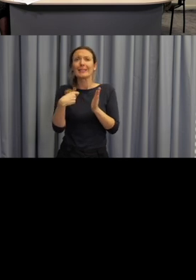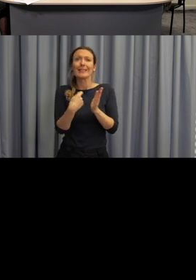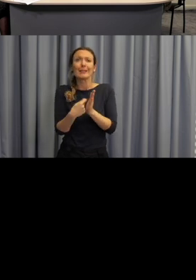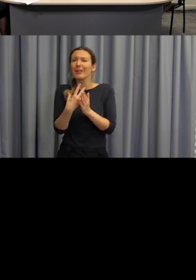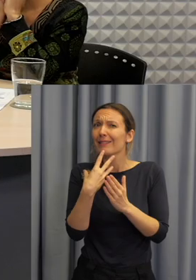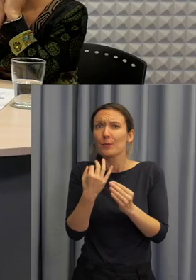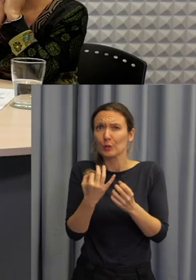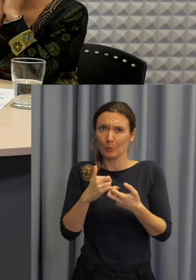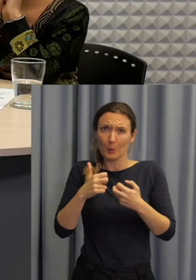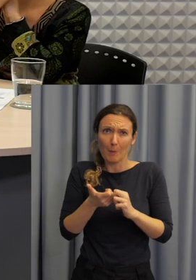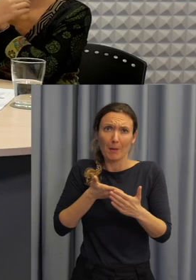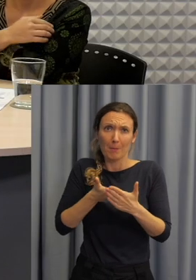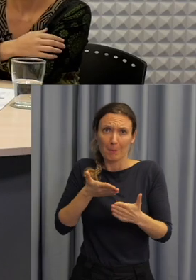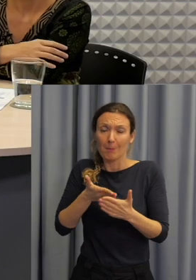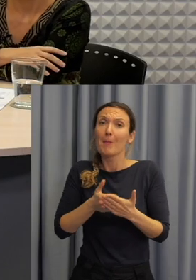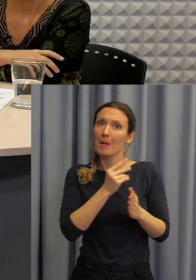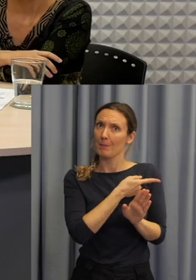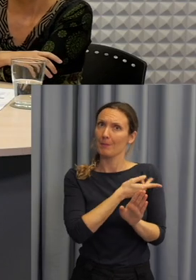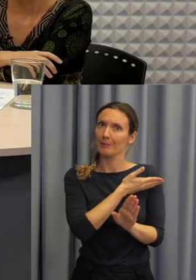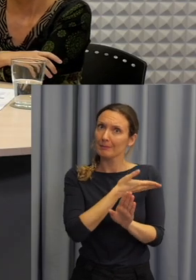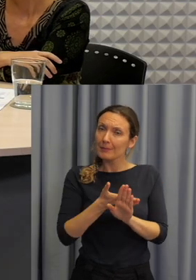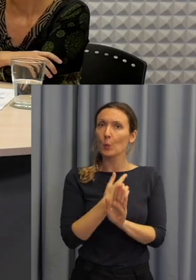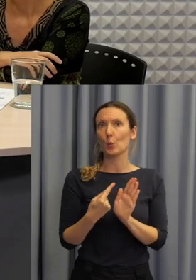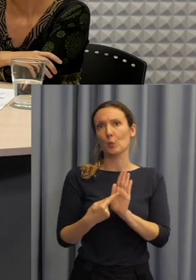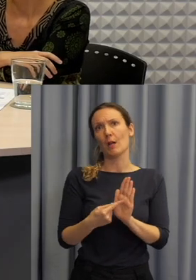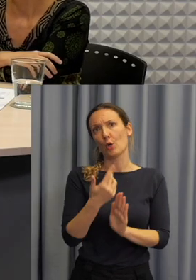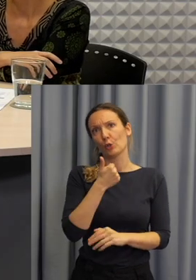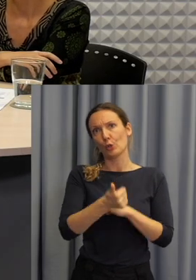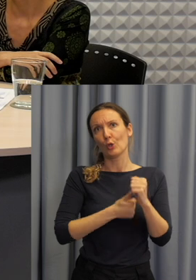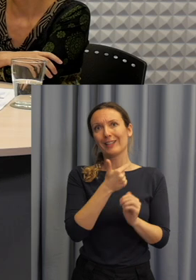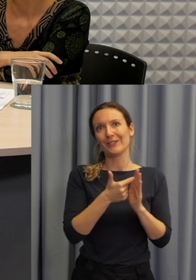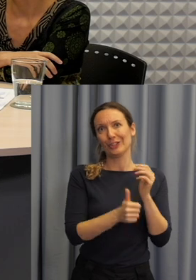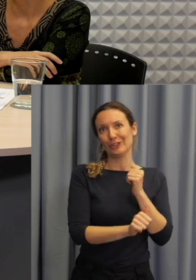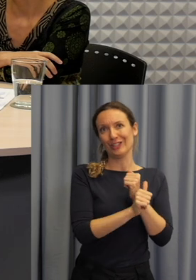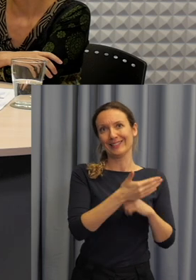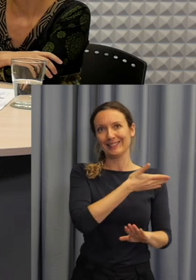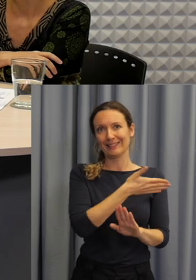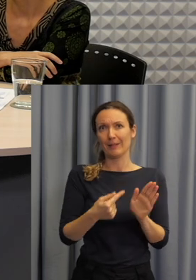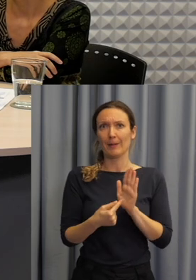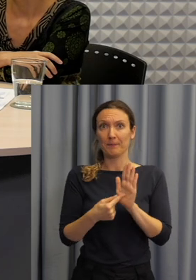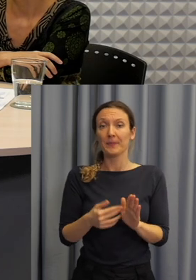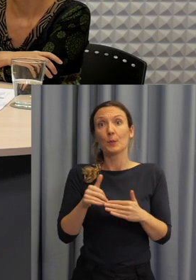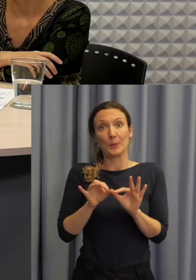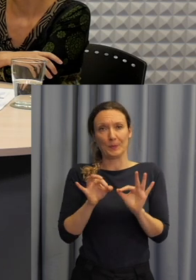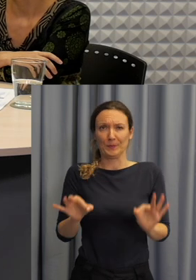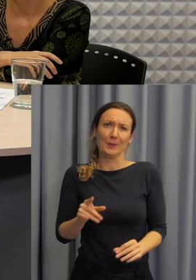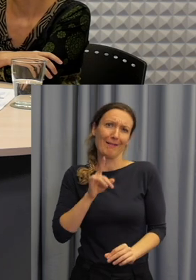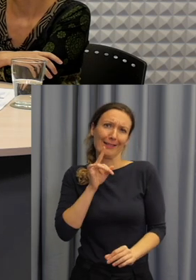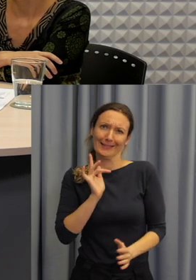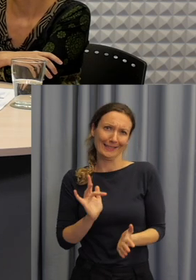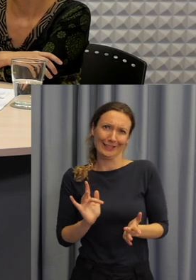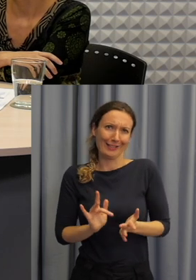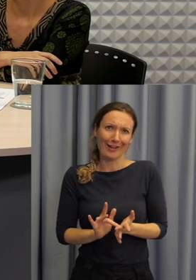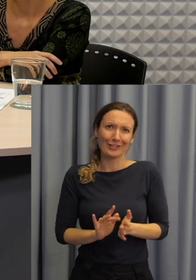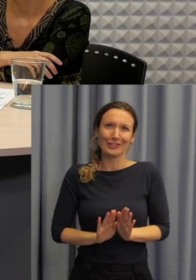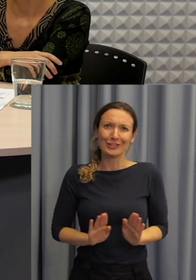znevýhodnění. Domnívám se, že na vstup do tématu je můj projev úplně dostačující. A